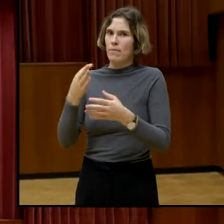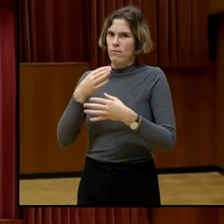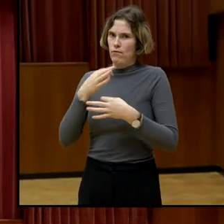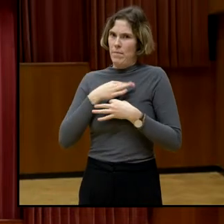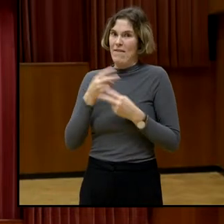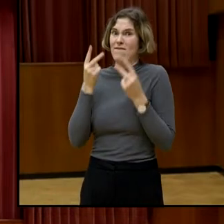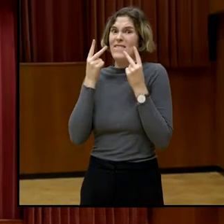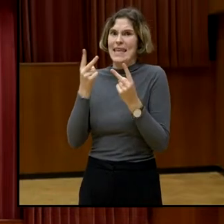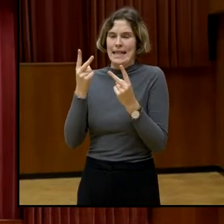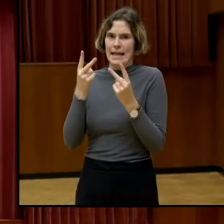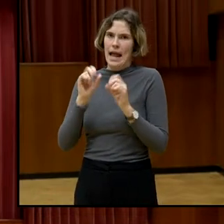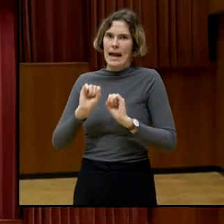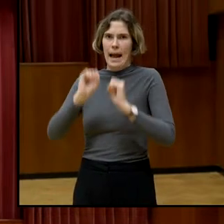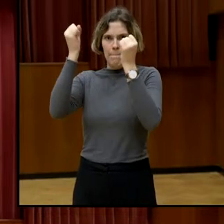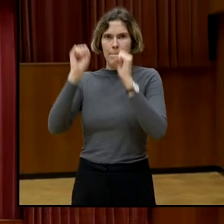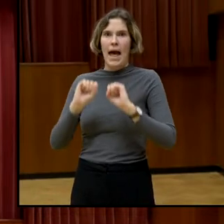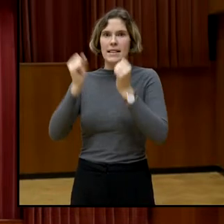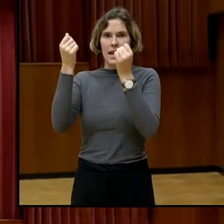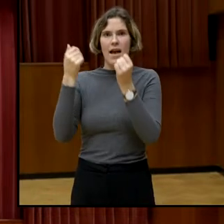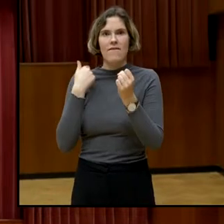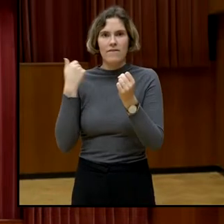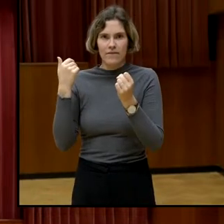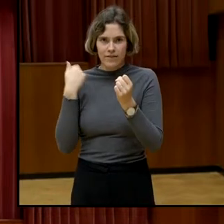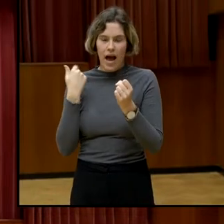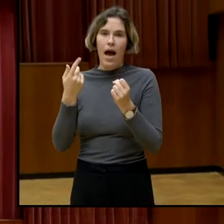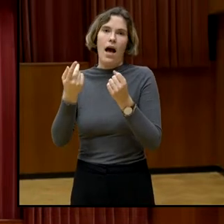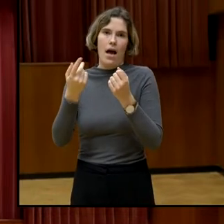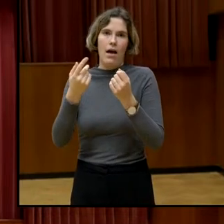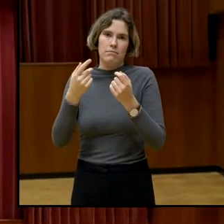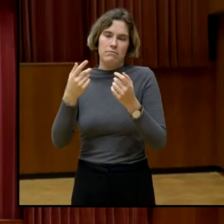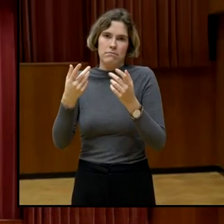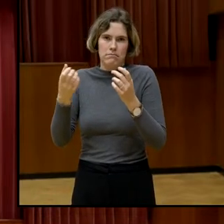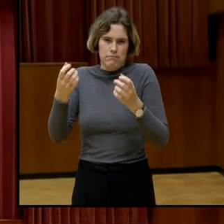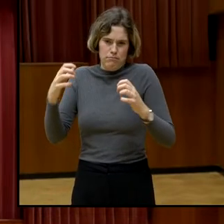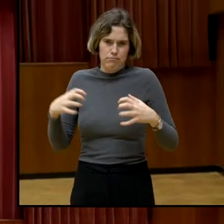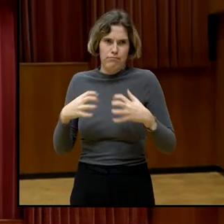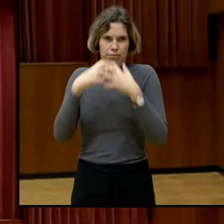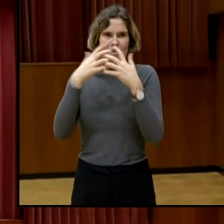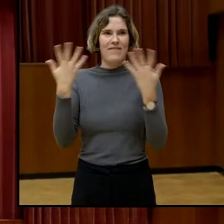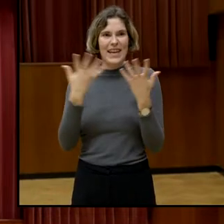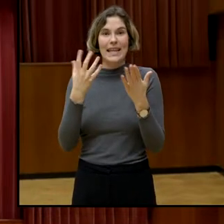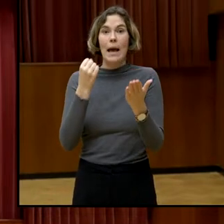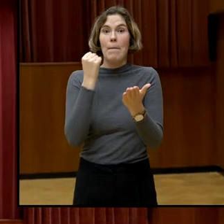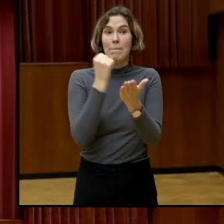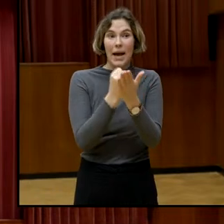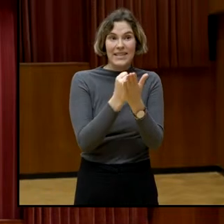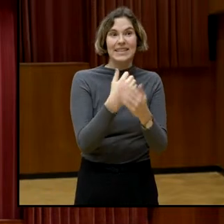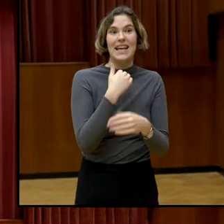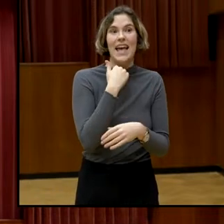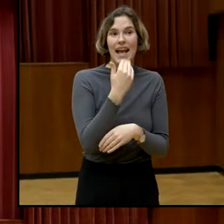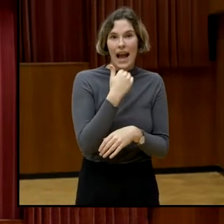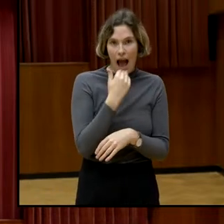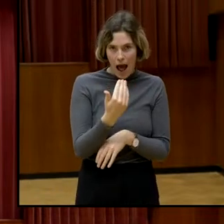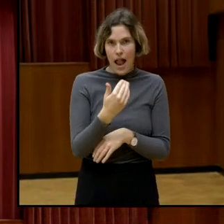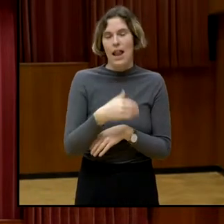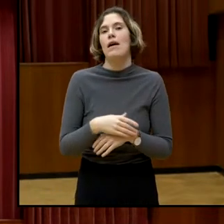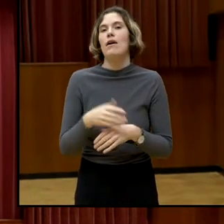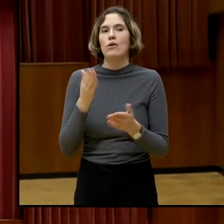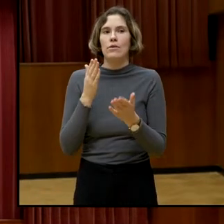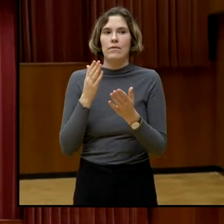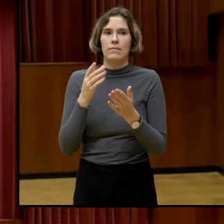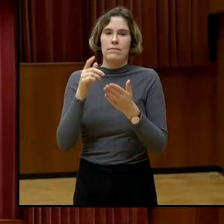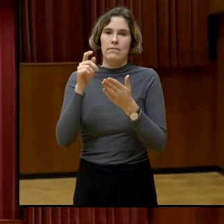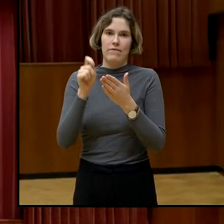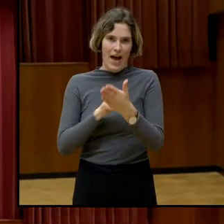und entwickelt, nämlich Passegal Wahl. Und seit einigen Jahren gibt es auch das Projekt